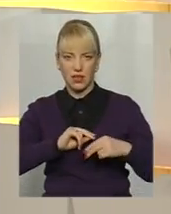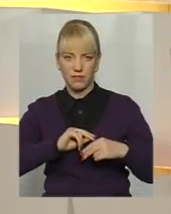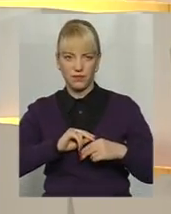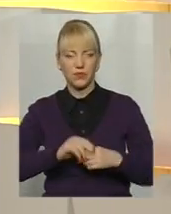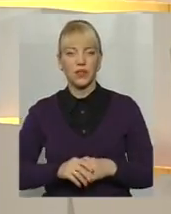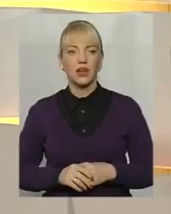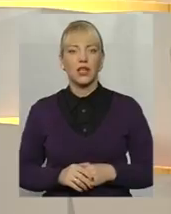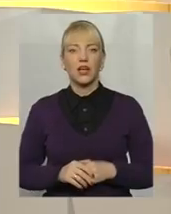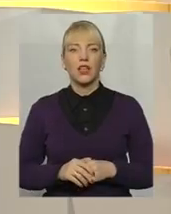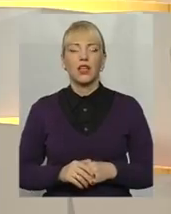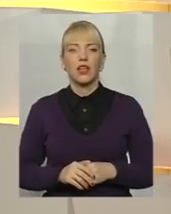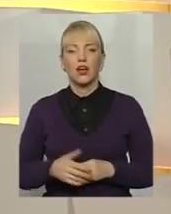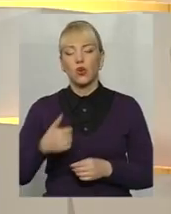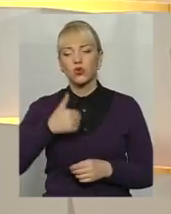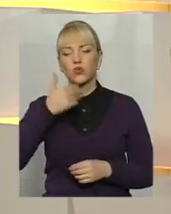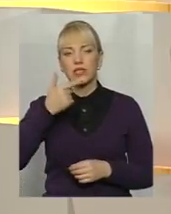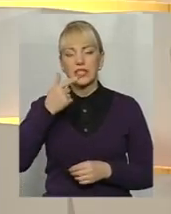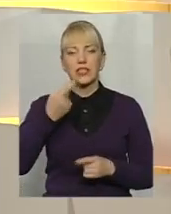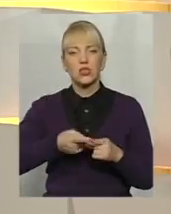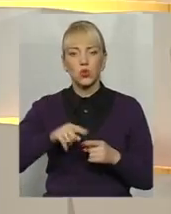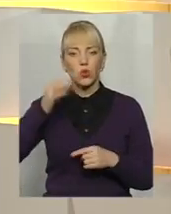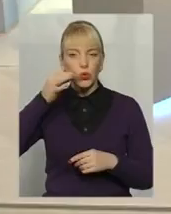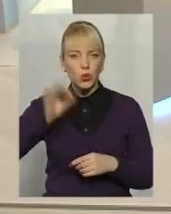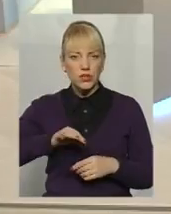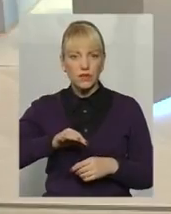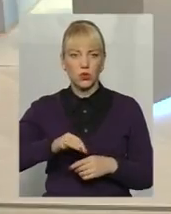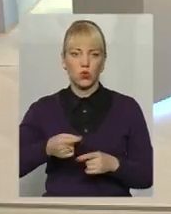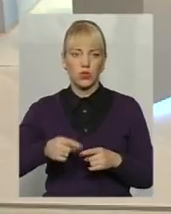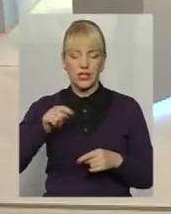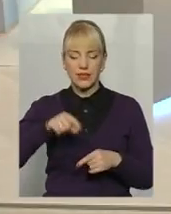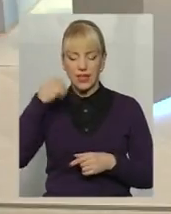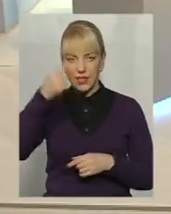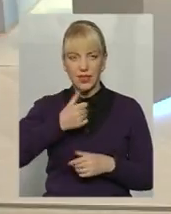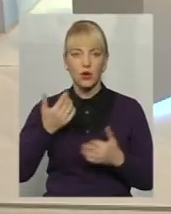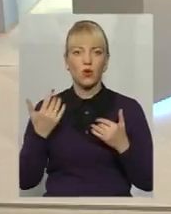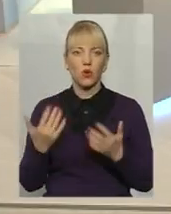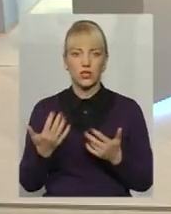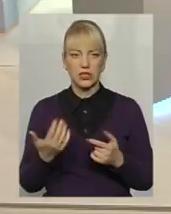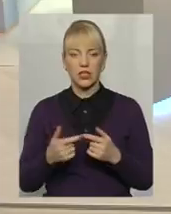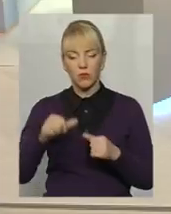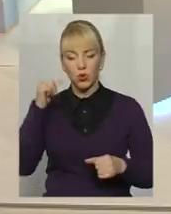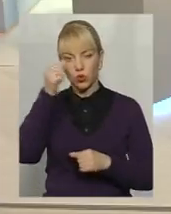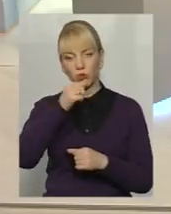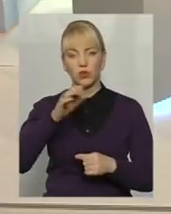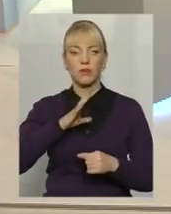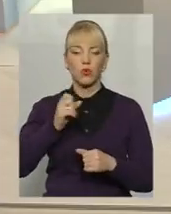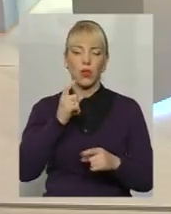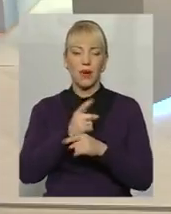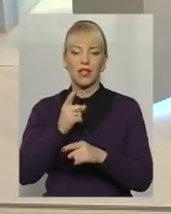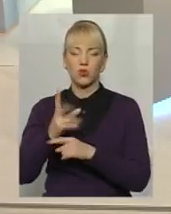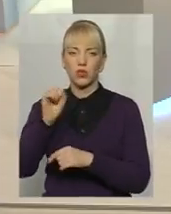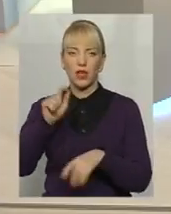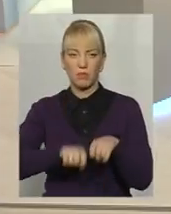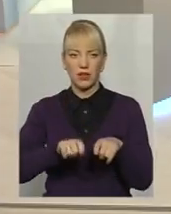Хочу сказати з того досвіду, і фактично за цей рік, оскільки в минулому році ще були мораторії на перевірки,